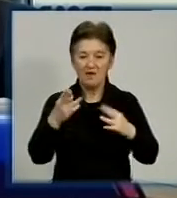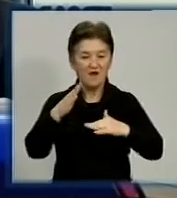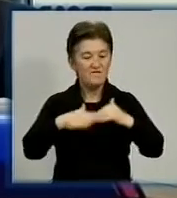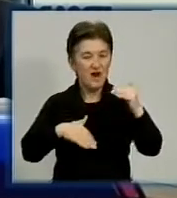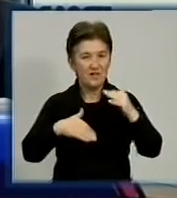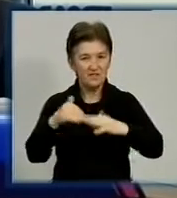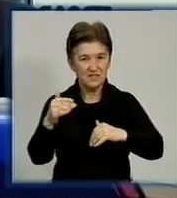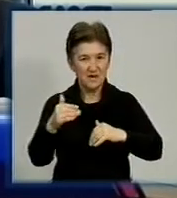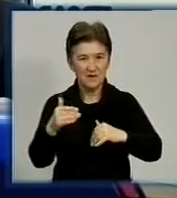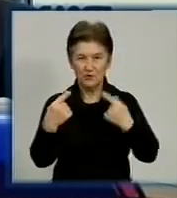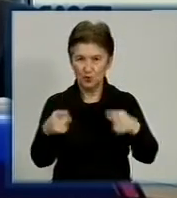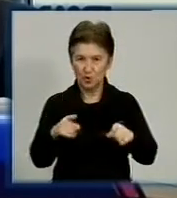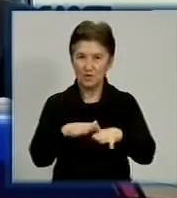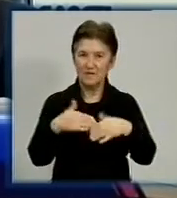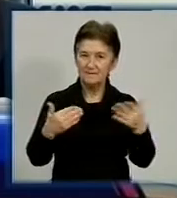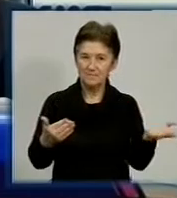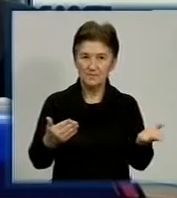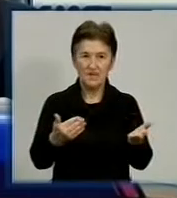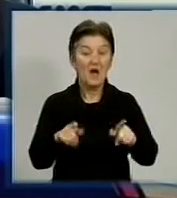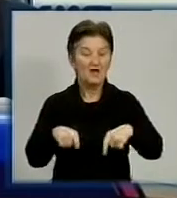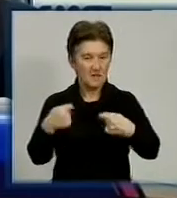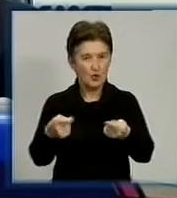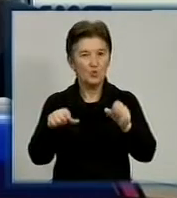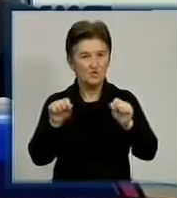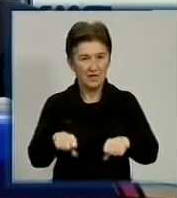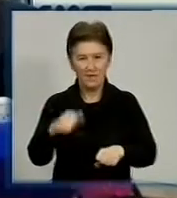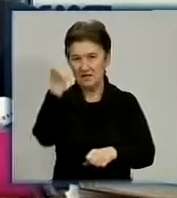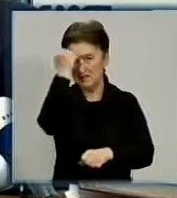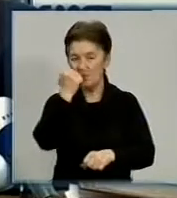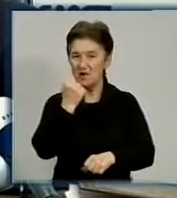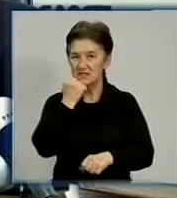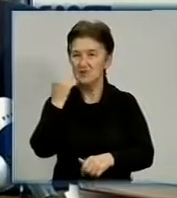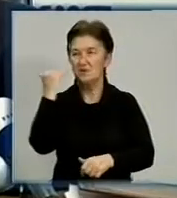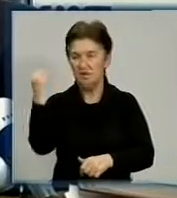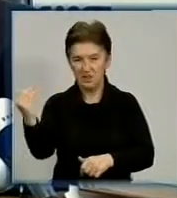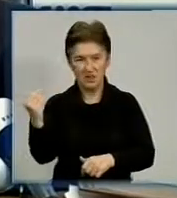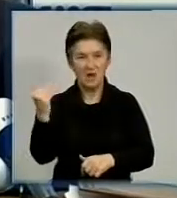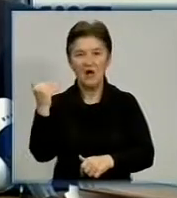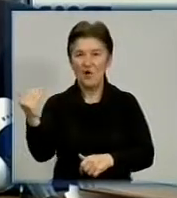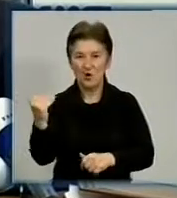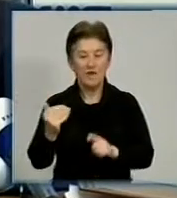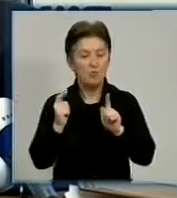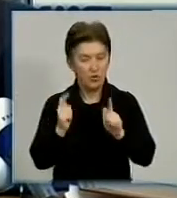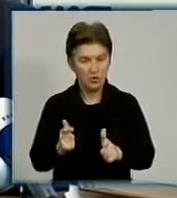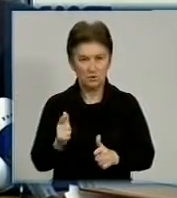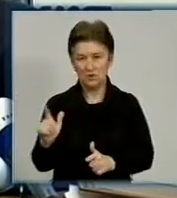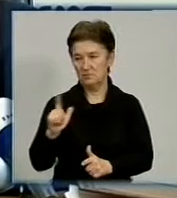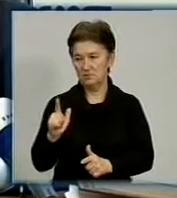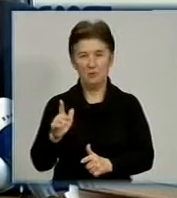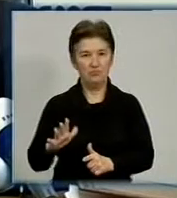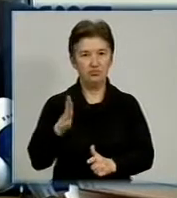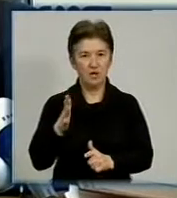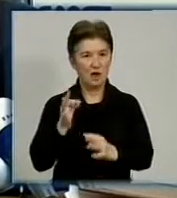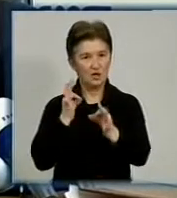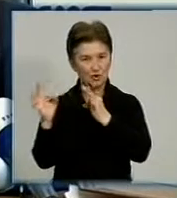-управлінця, другого боку, дає можливість, і дякую їй, що вона погодилася. У нас була розмова, і мені